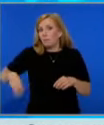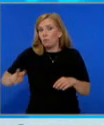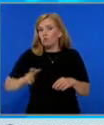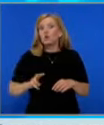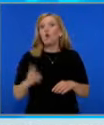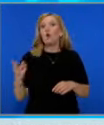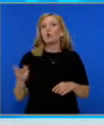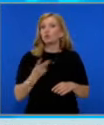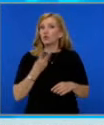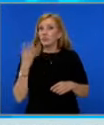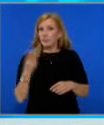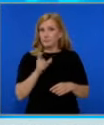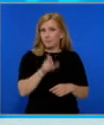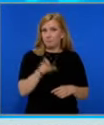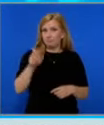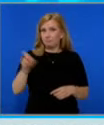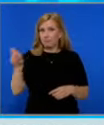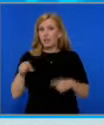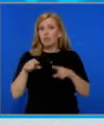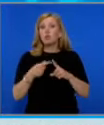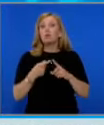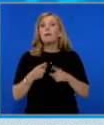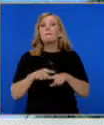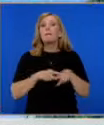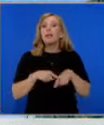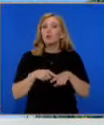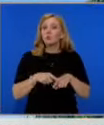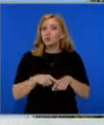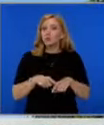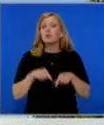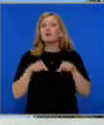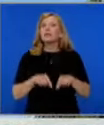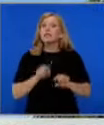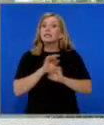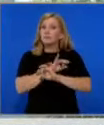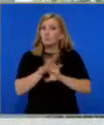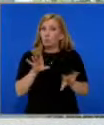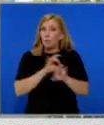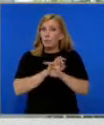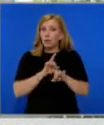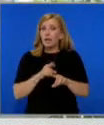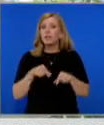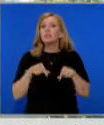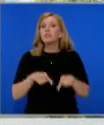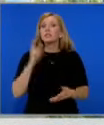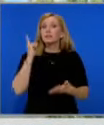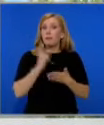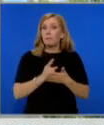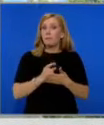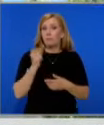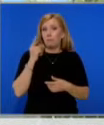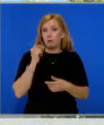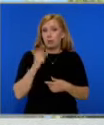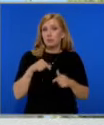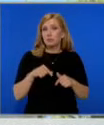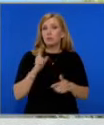Николай Мириклийски, чудотворец, които са от Беларус. От ДАНС заявиха в съобщение до медиите, че с заповед на председателя